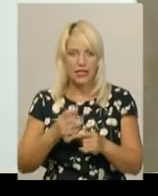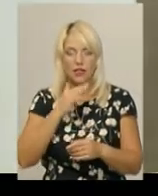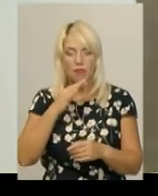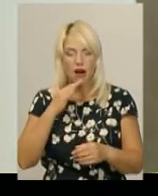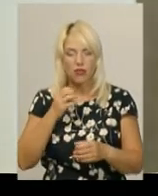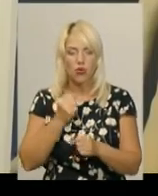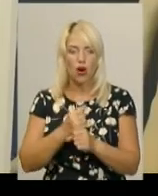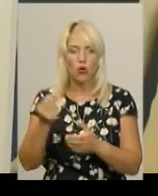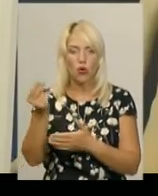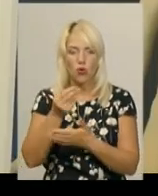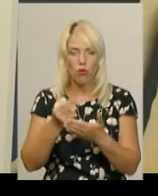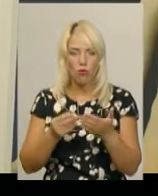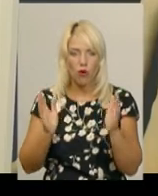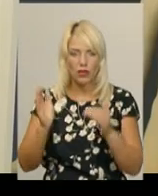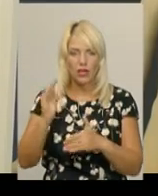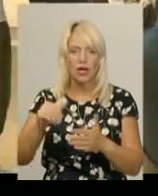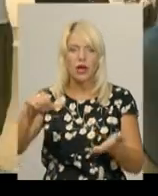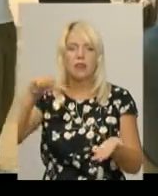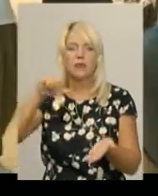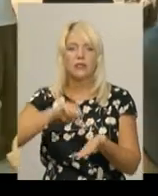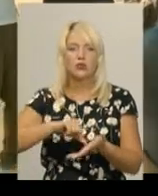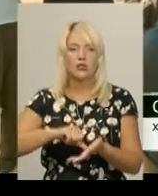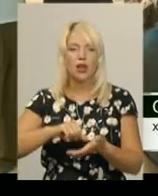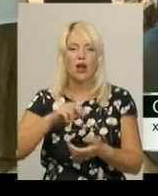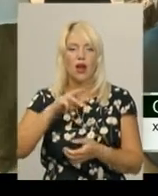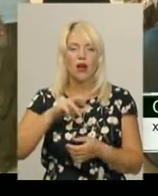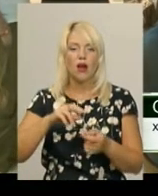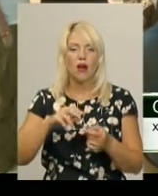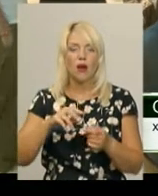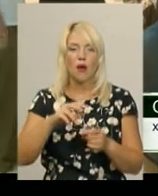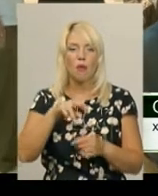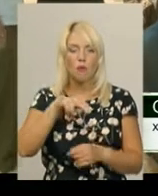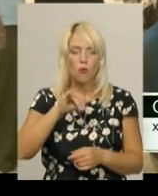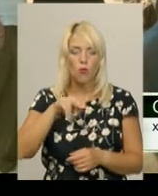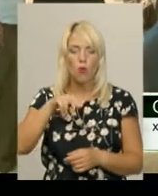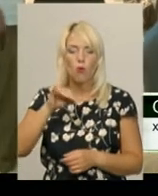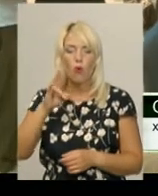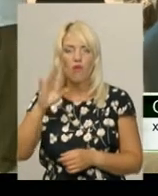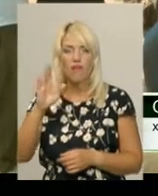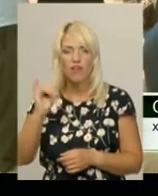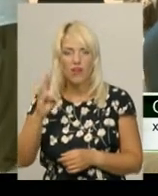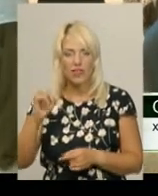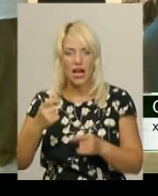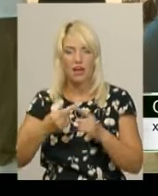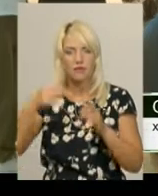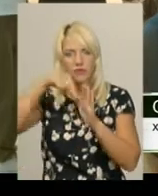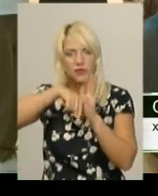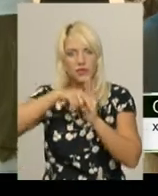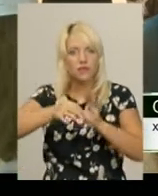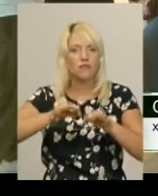Олени Пронькіної присутній мотив пуповини. Це символ свободи. Коли ми